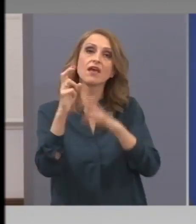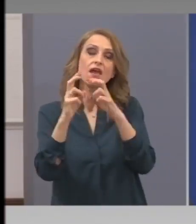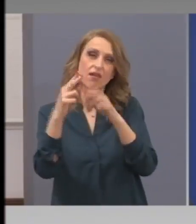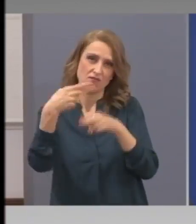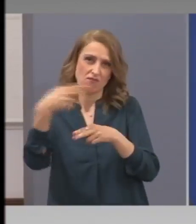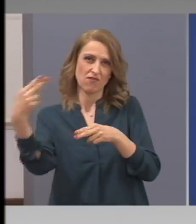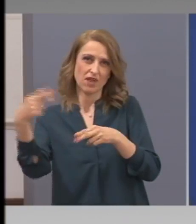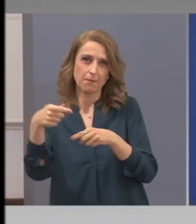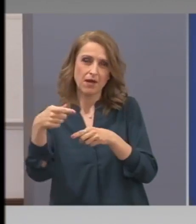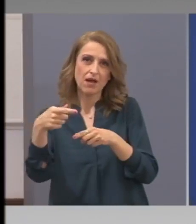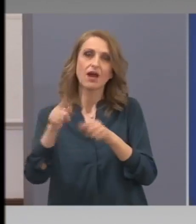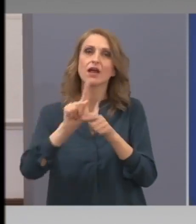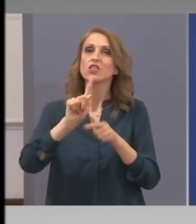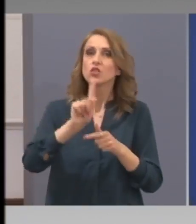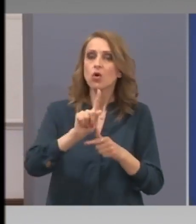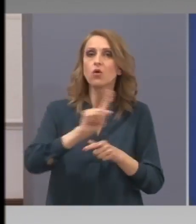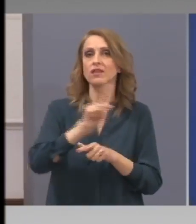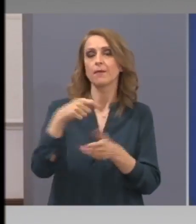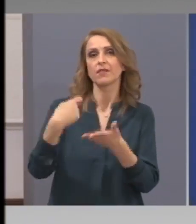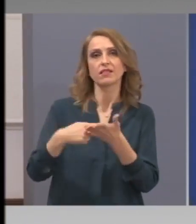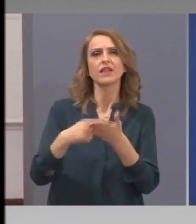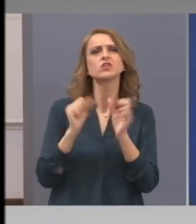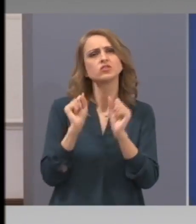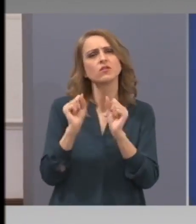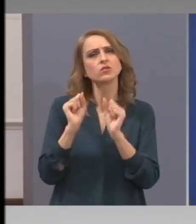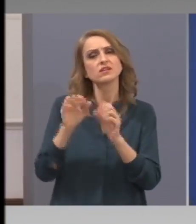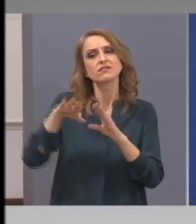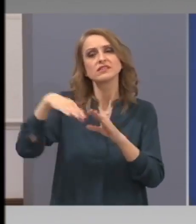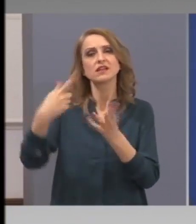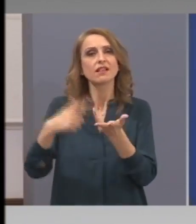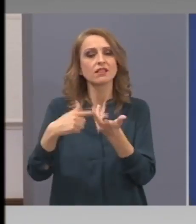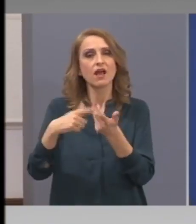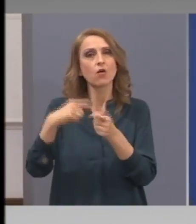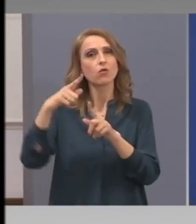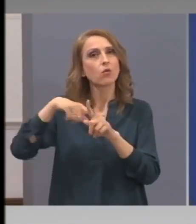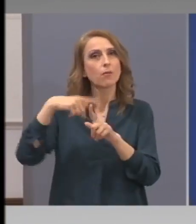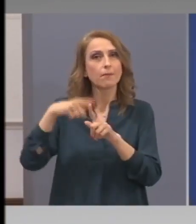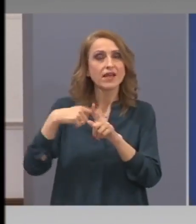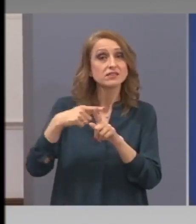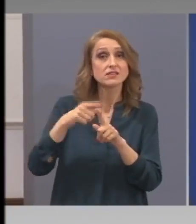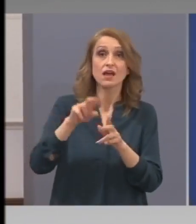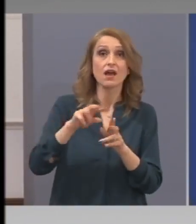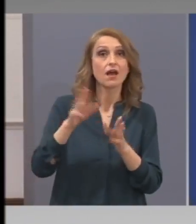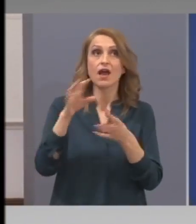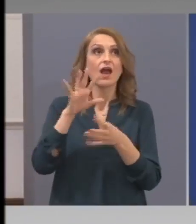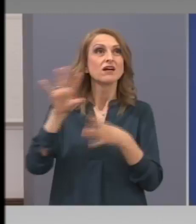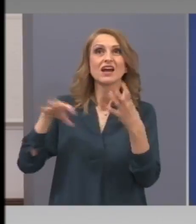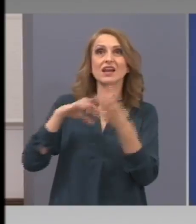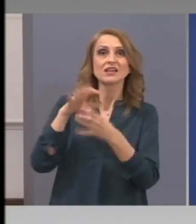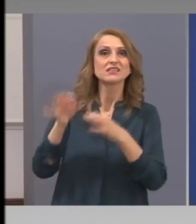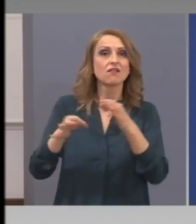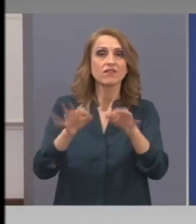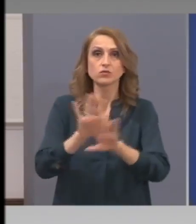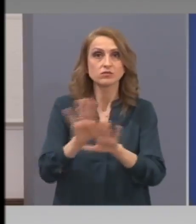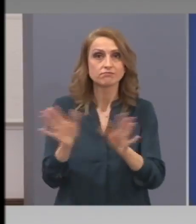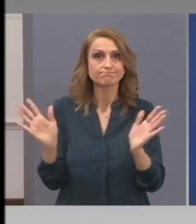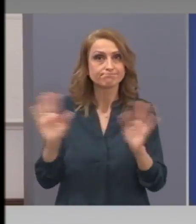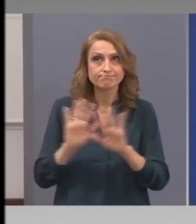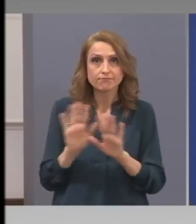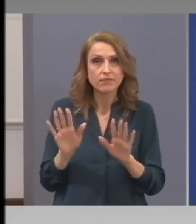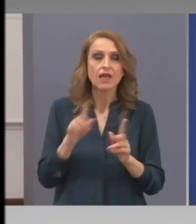отпуск и живота и здраве след няколко месеца, когато докторите са обещали кризата да е зад нас поне в този вид,